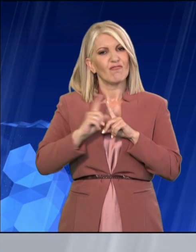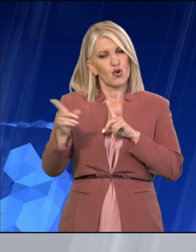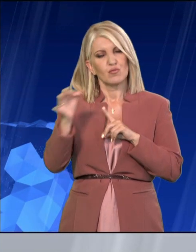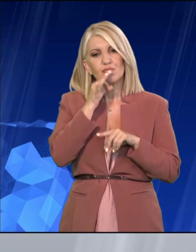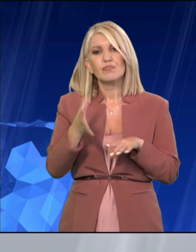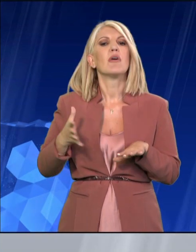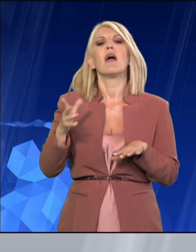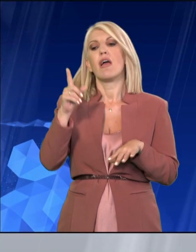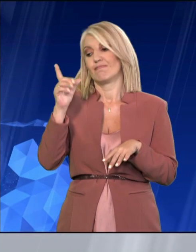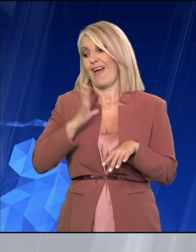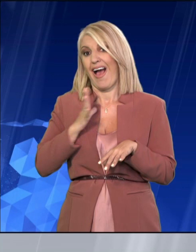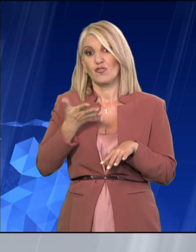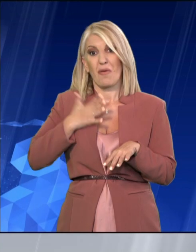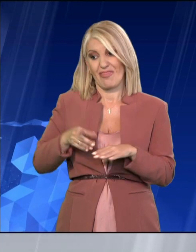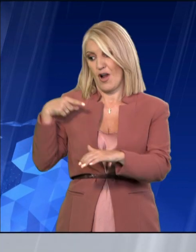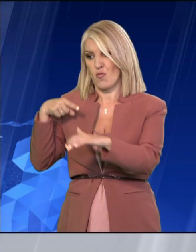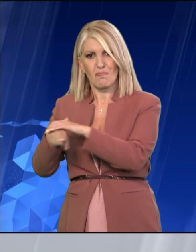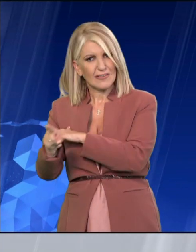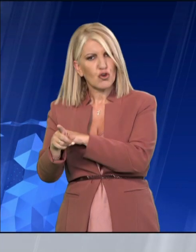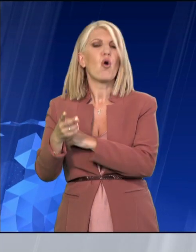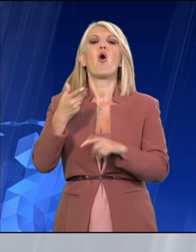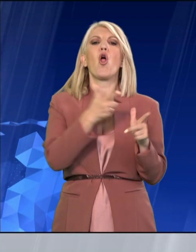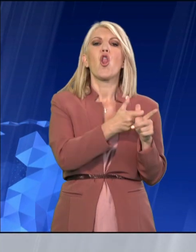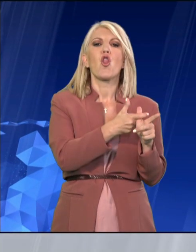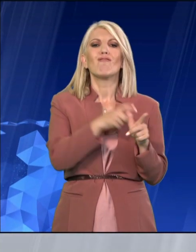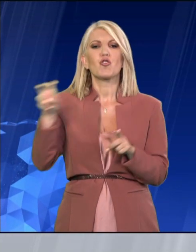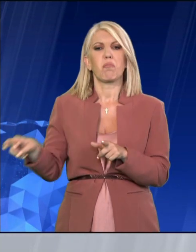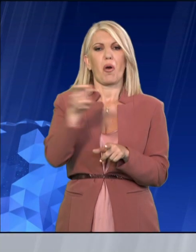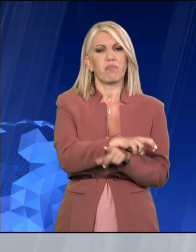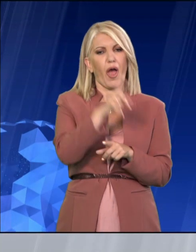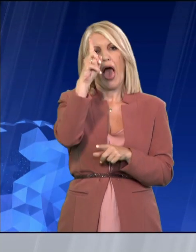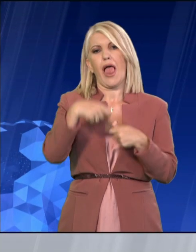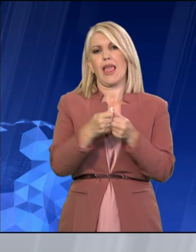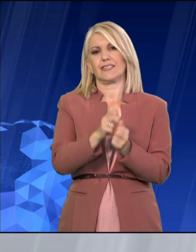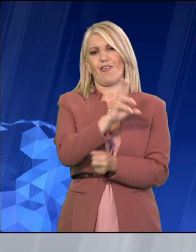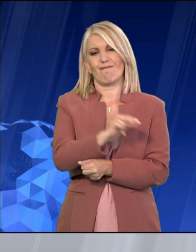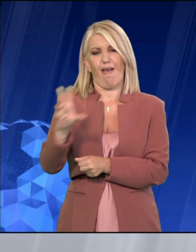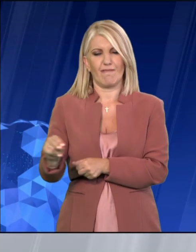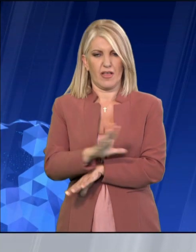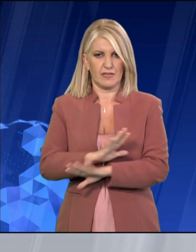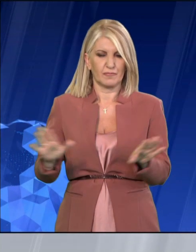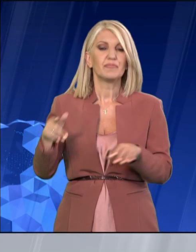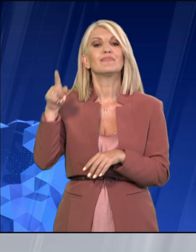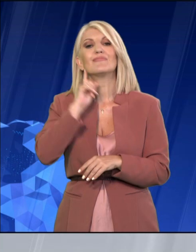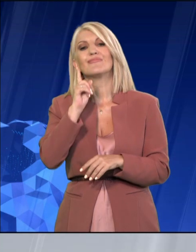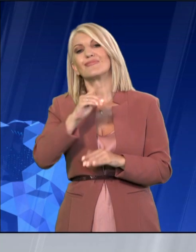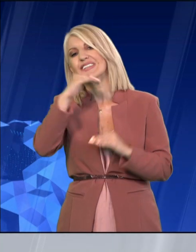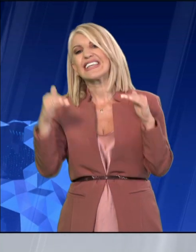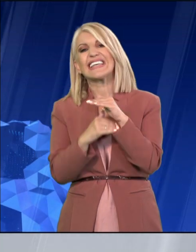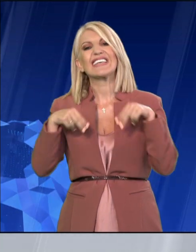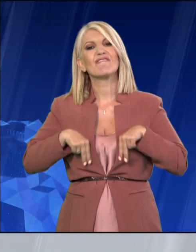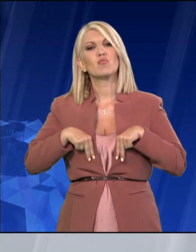λεωφορεία και μετρό θα γίνονται με ενιαίο εισιτήριο. Ο κ. Σταχιάος επισκέφτηκε σήμερα την πόλη μαζί με την Υφυπουργό Μεταφορών Χριστίνα